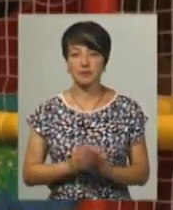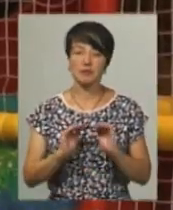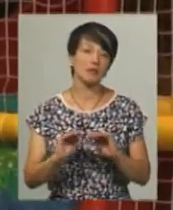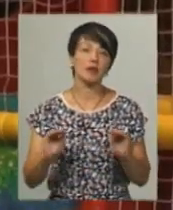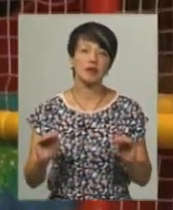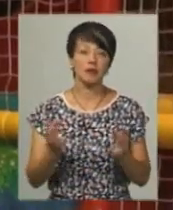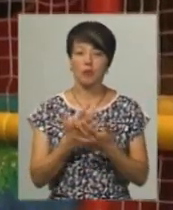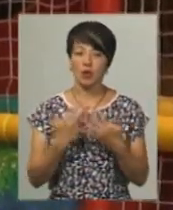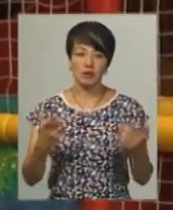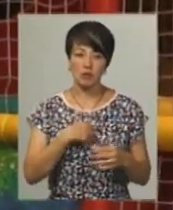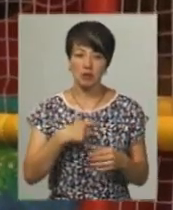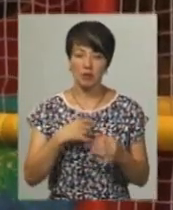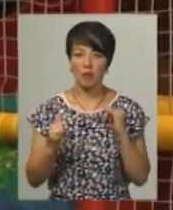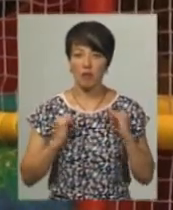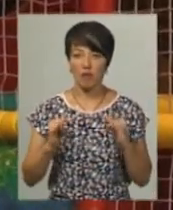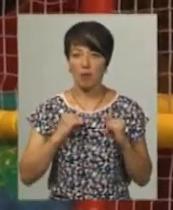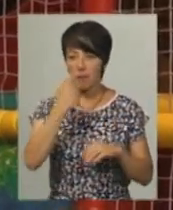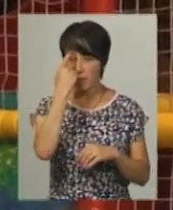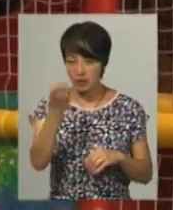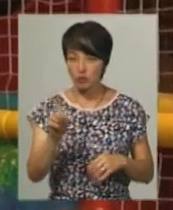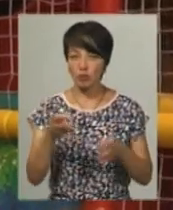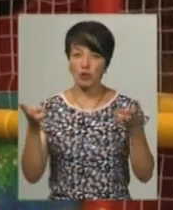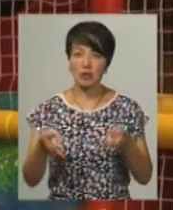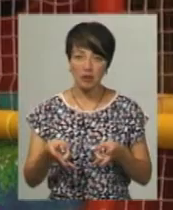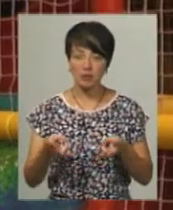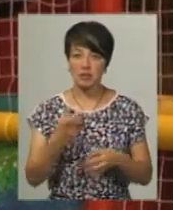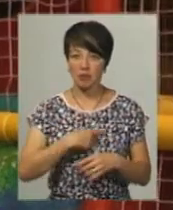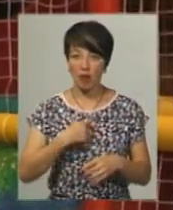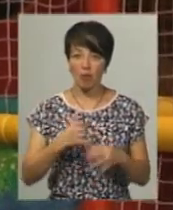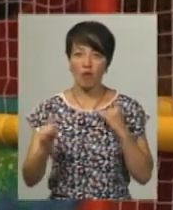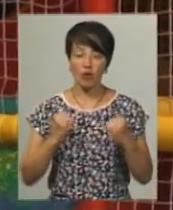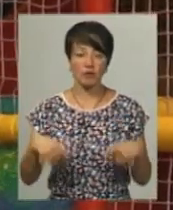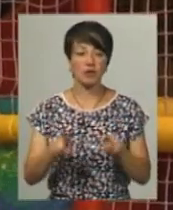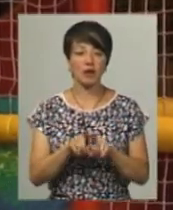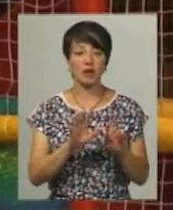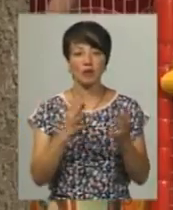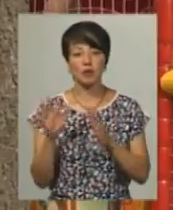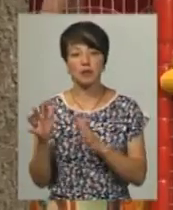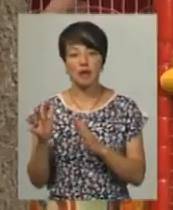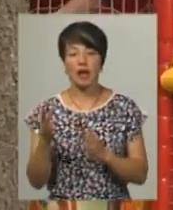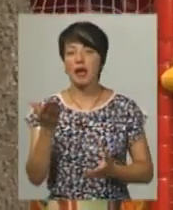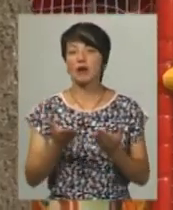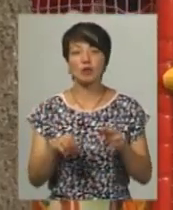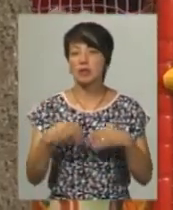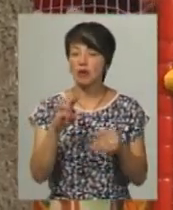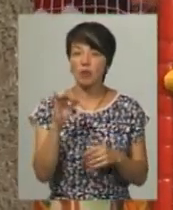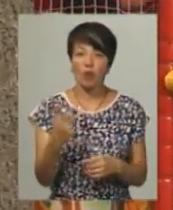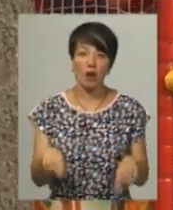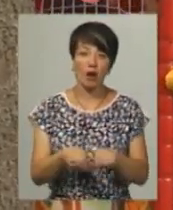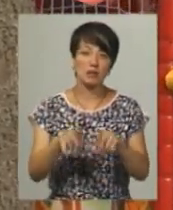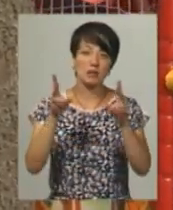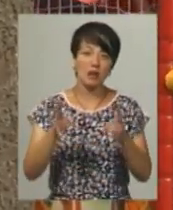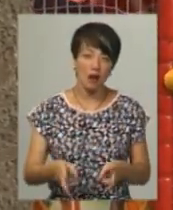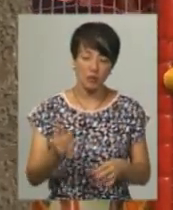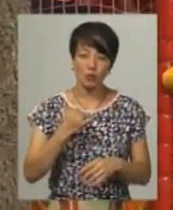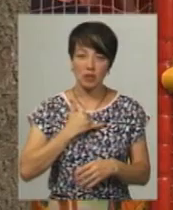по-різному себе поводять. Ми попереджаємо, що потрібно, як потрібно себе поводити в таких атракціонах. Якщо, не дай Боже, якась травмочка,